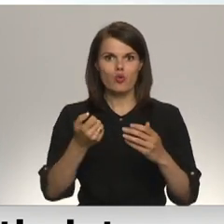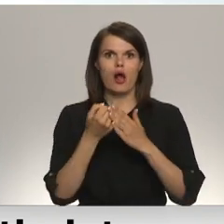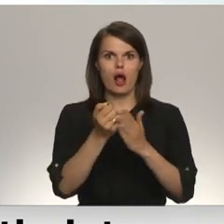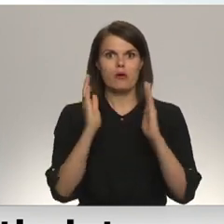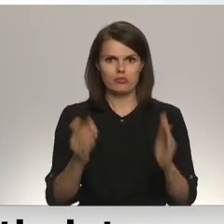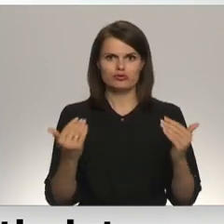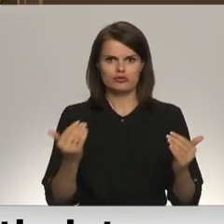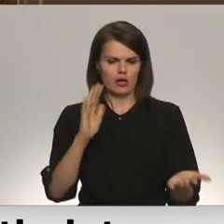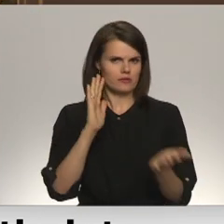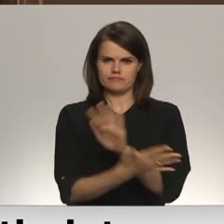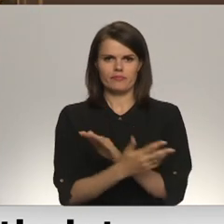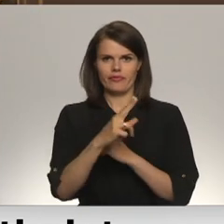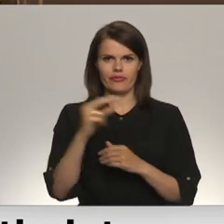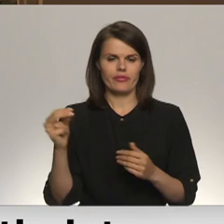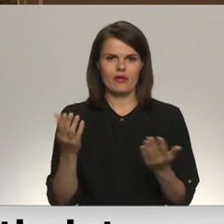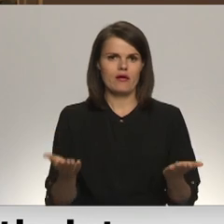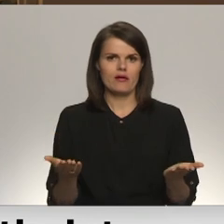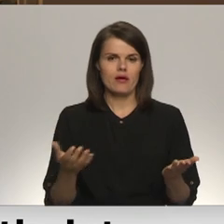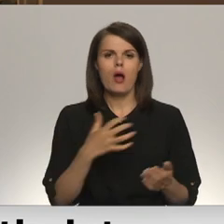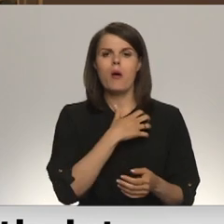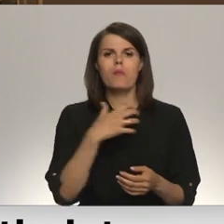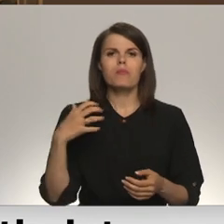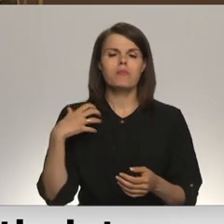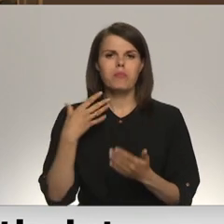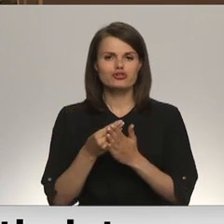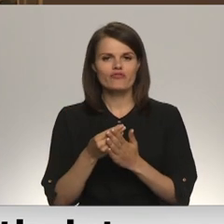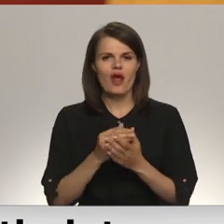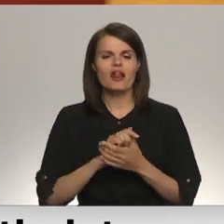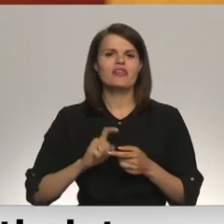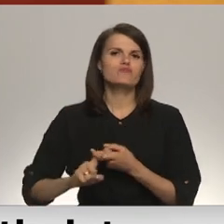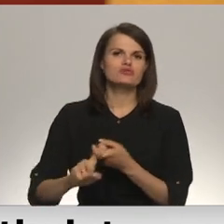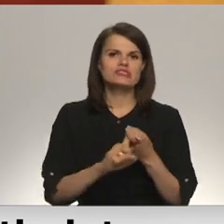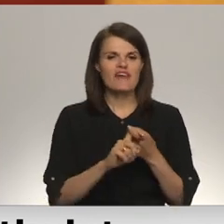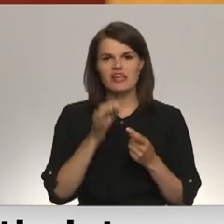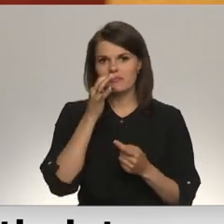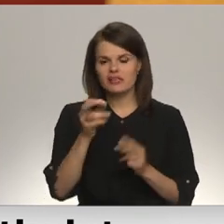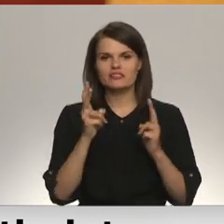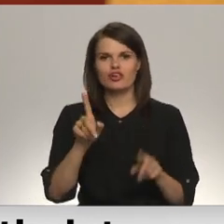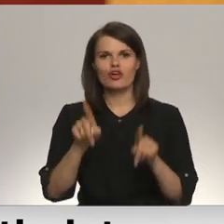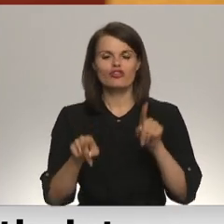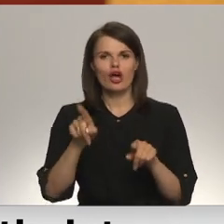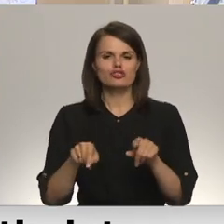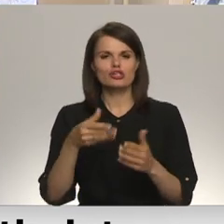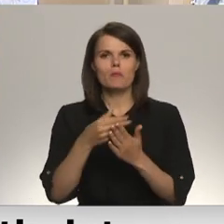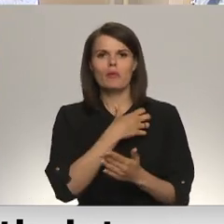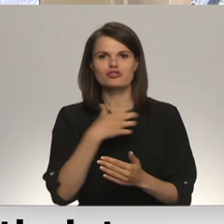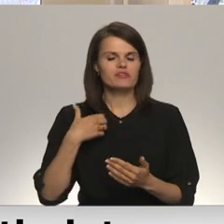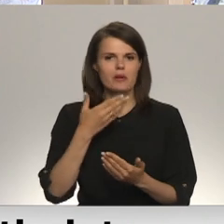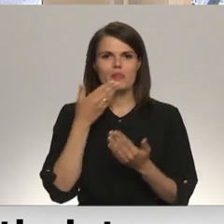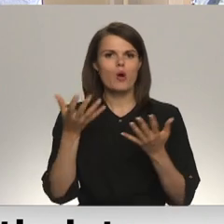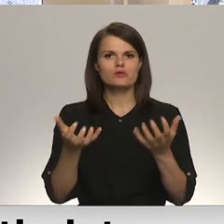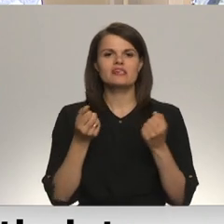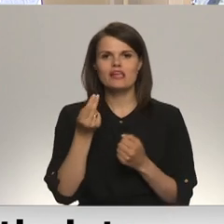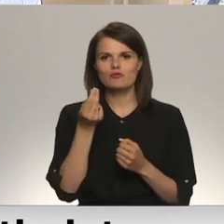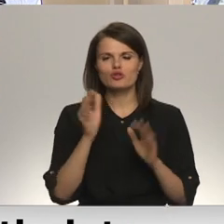nē, pagriežam muguru. Pašvaldības savienība atklāja kāds sevišķus pašvaldības līdz šim nav saņēmašas līdzekļus par jau sniegto palīdzību